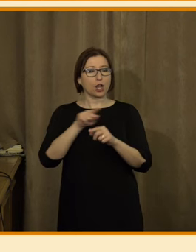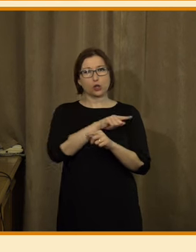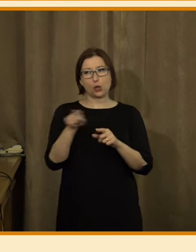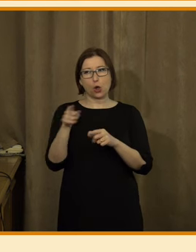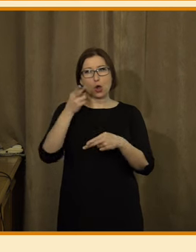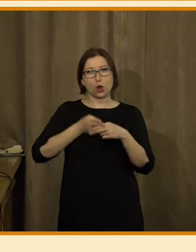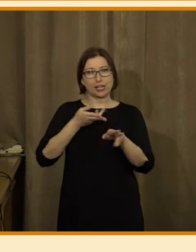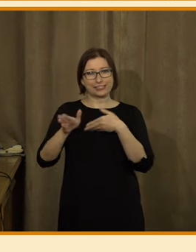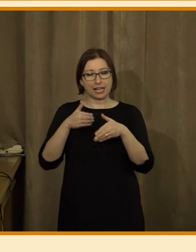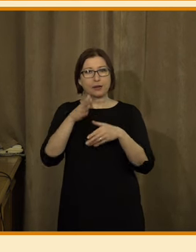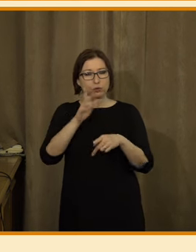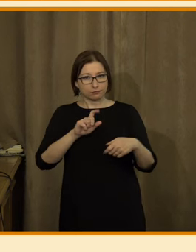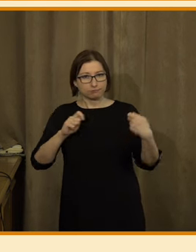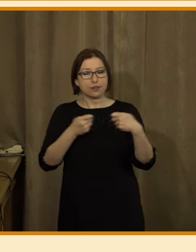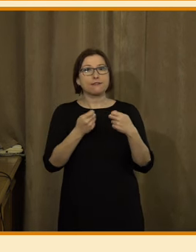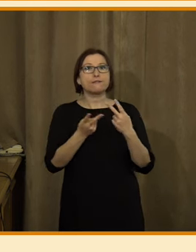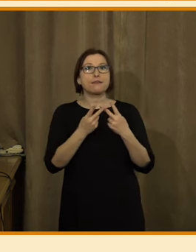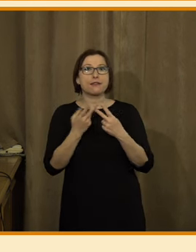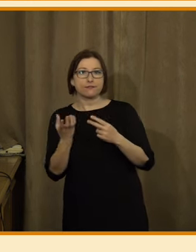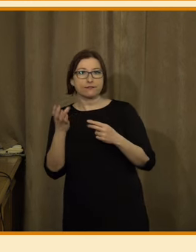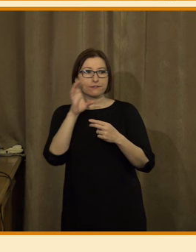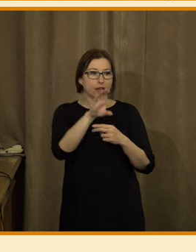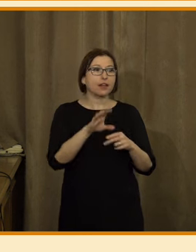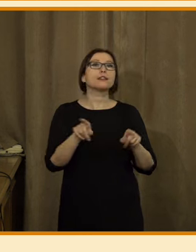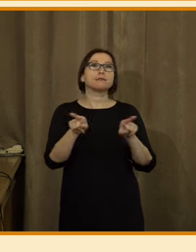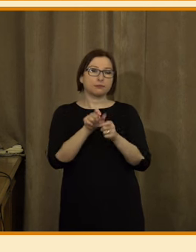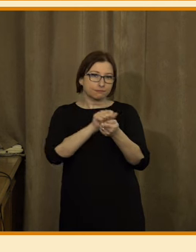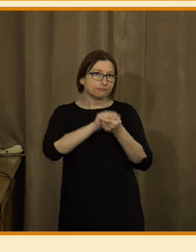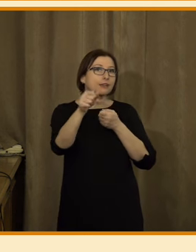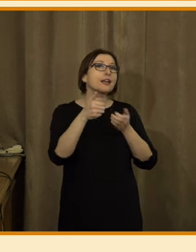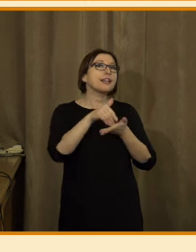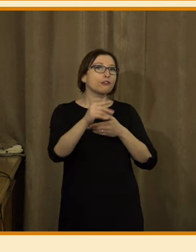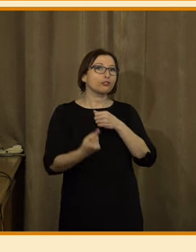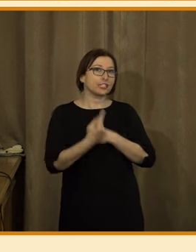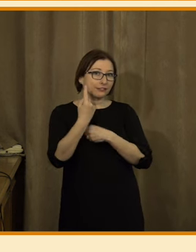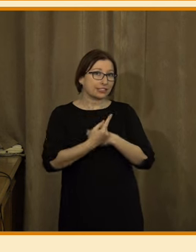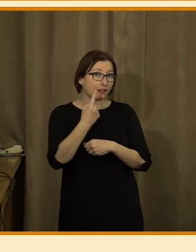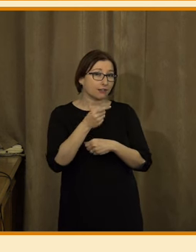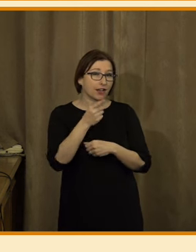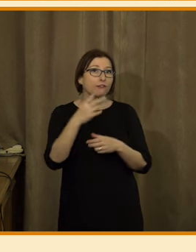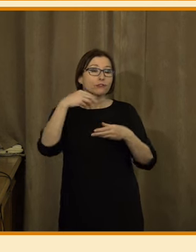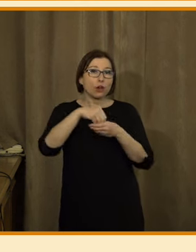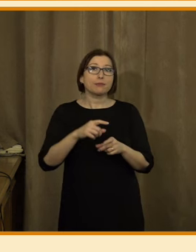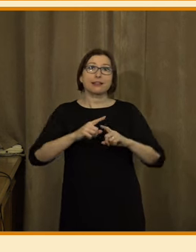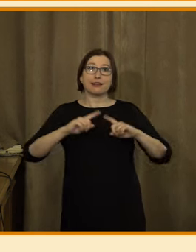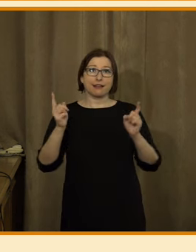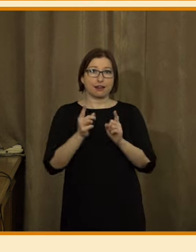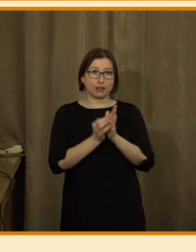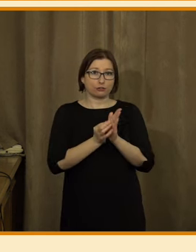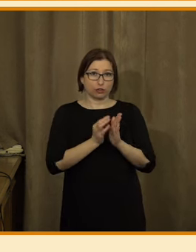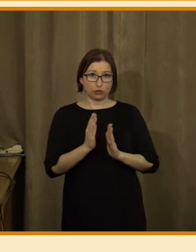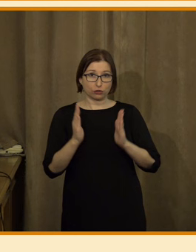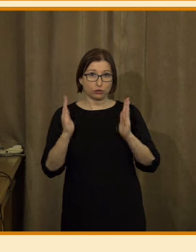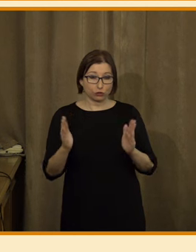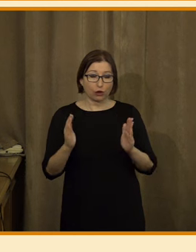publikovat na stránkách i další výsledky, které vzhledem k té kratší době zpracování,